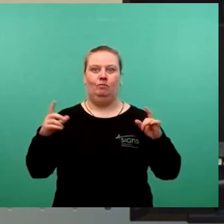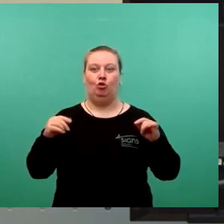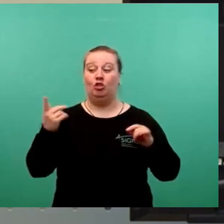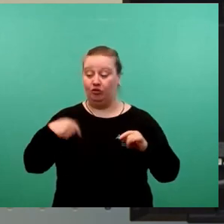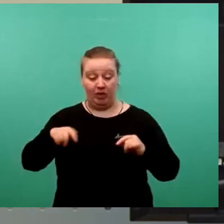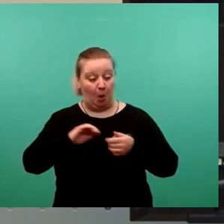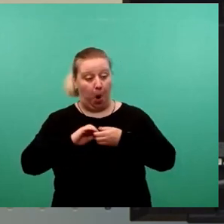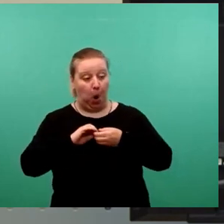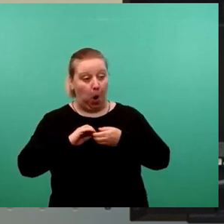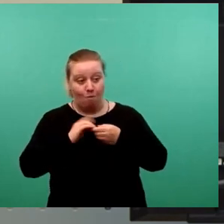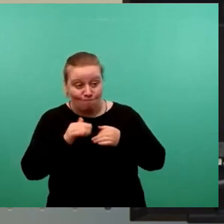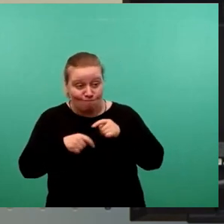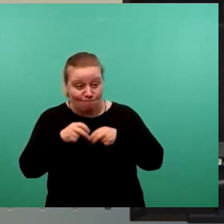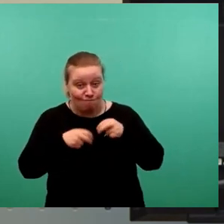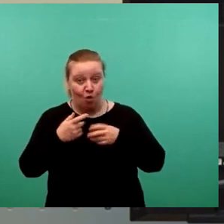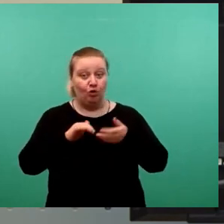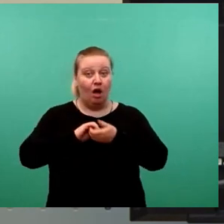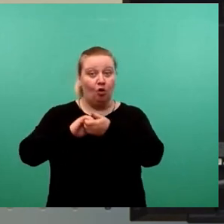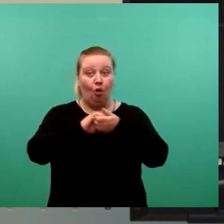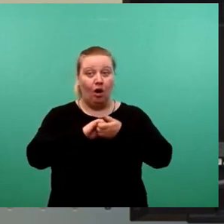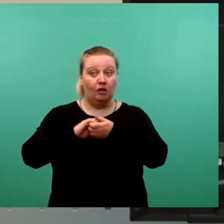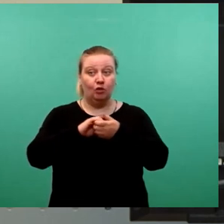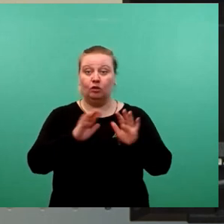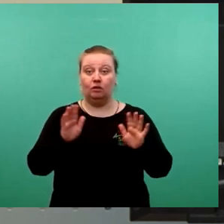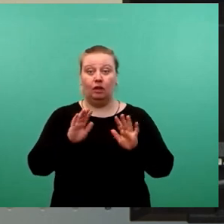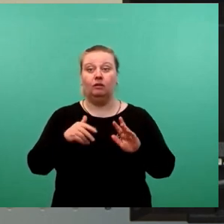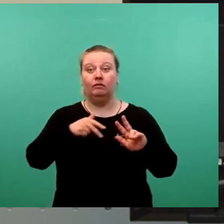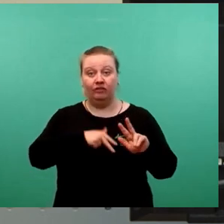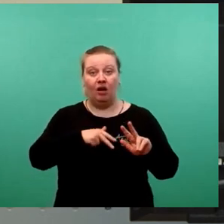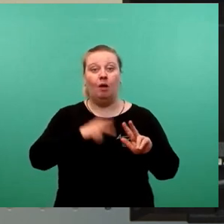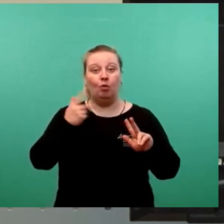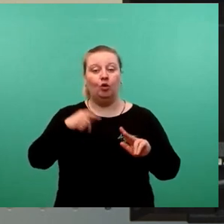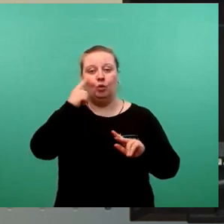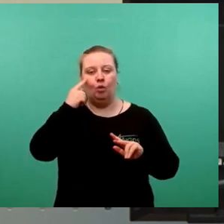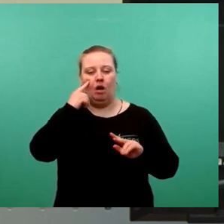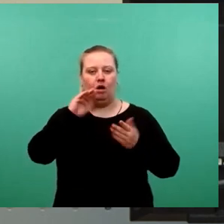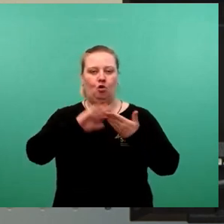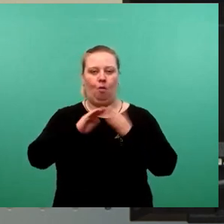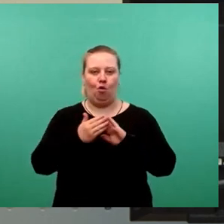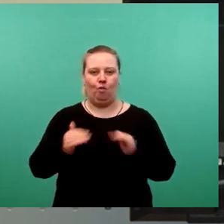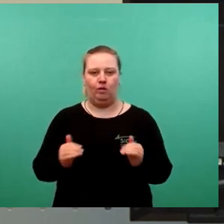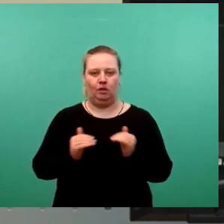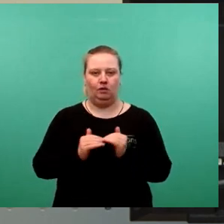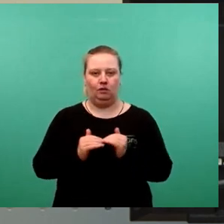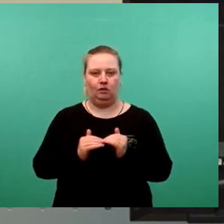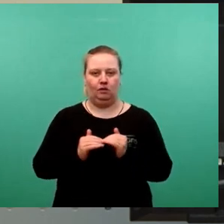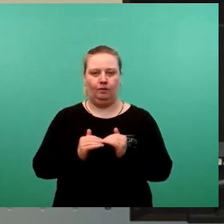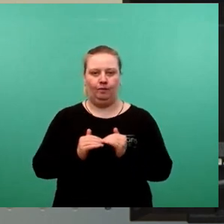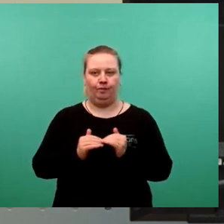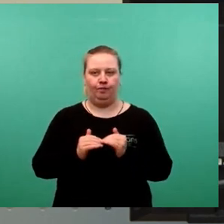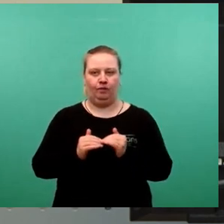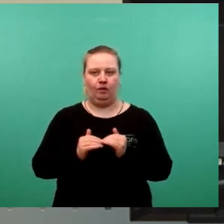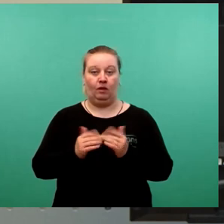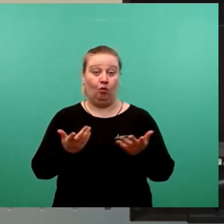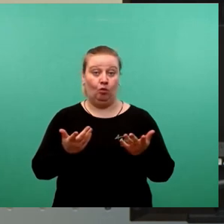ist keine Koalition, sondern ein Kompromiss. Und damit, wie man schon mit einem Blick auf